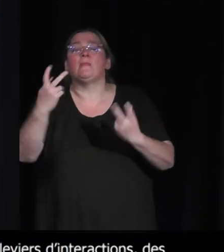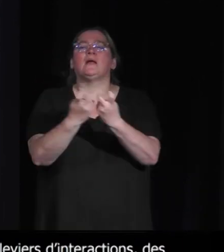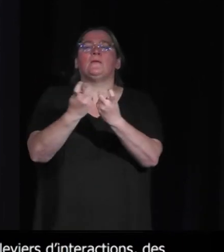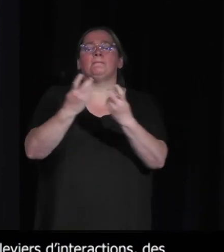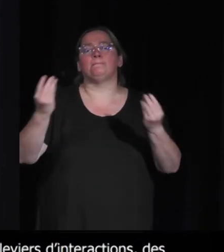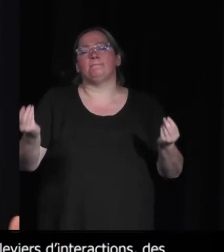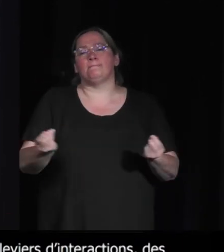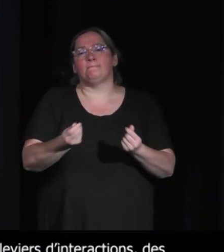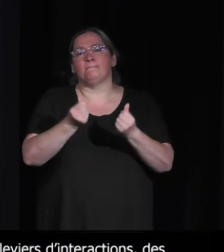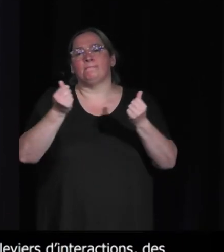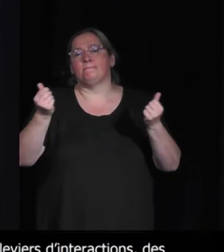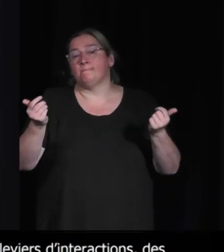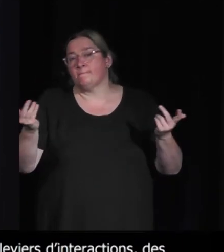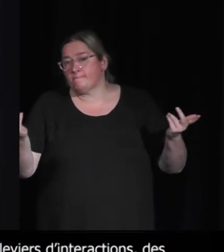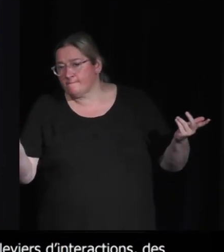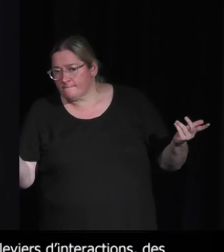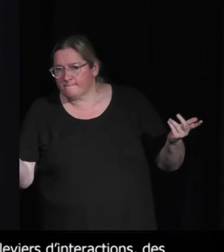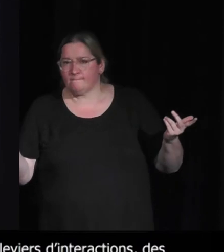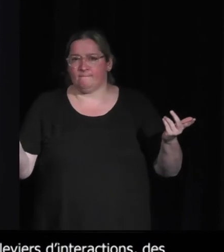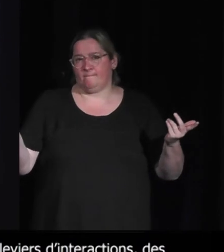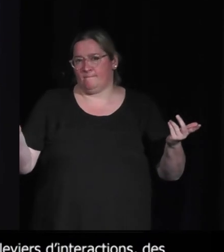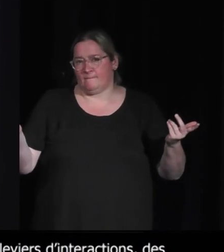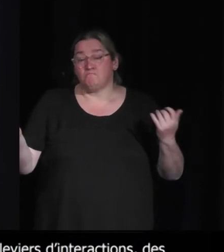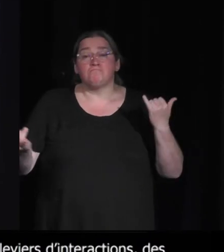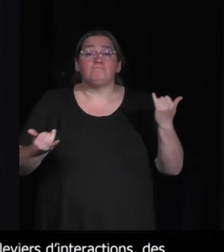émerge par rapport à un organe,